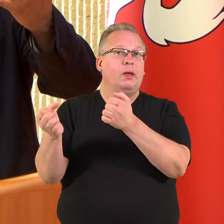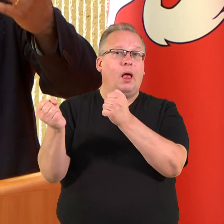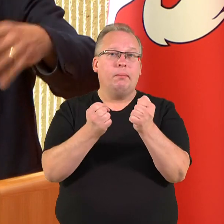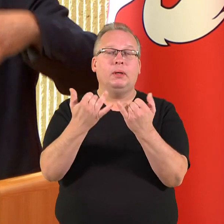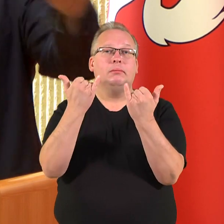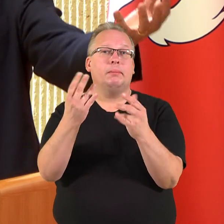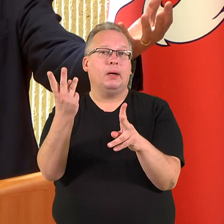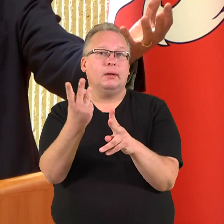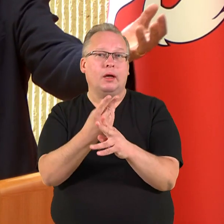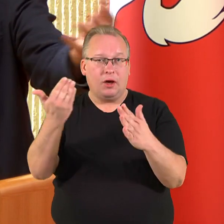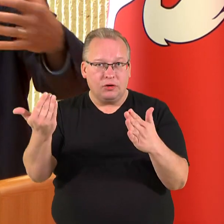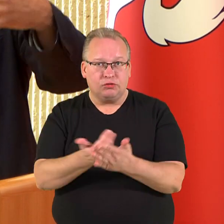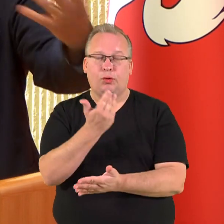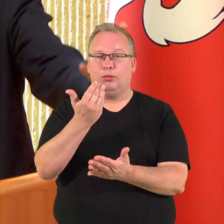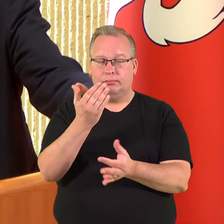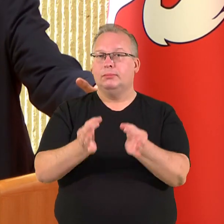dabar reikėtų jį peržiūrėti.